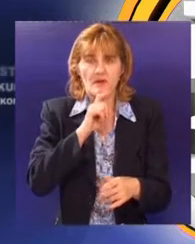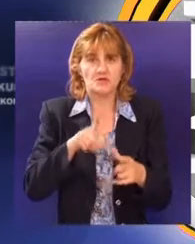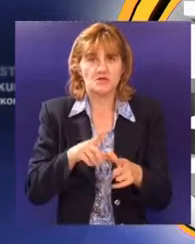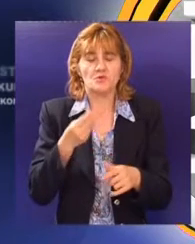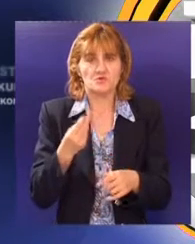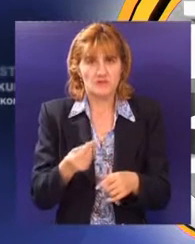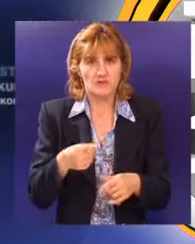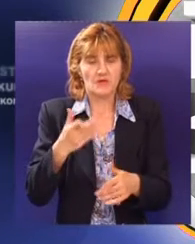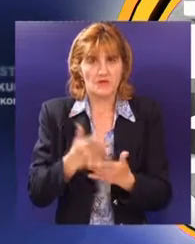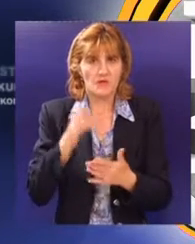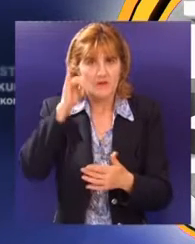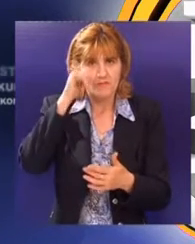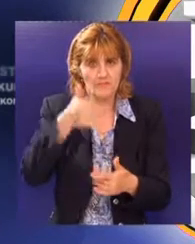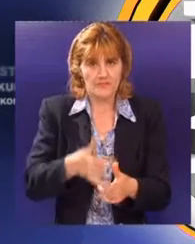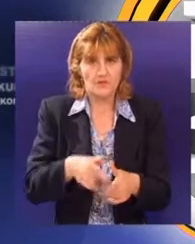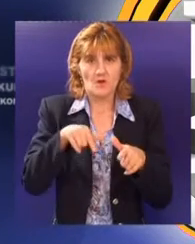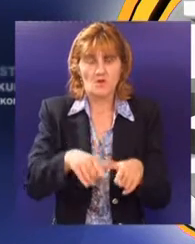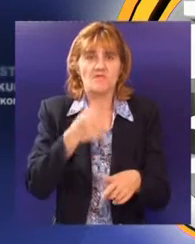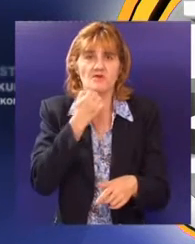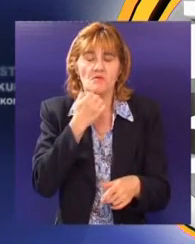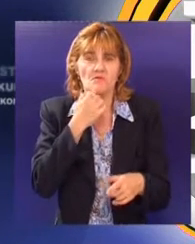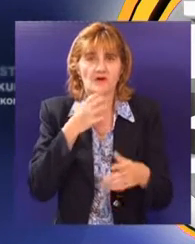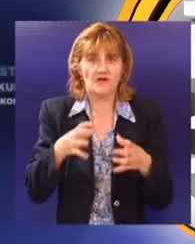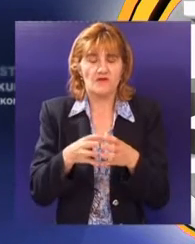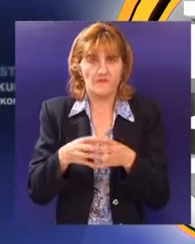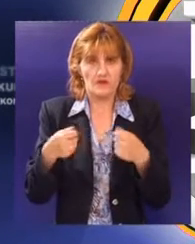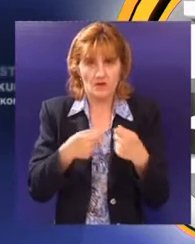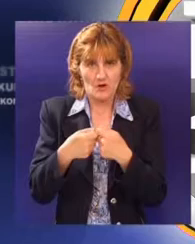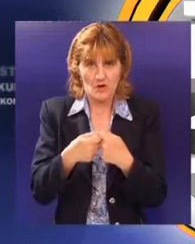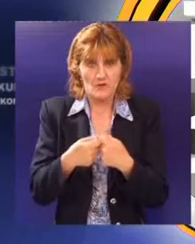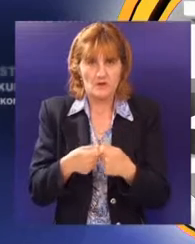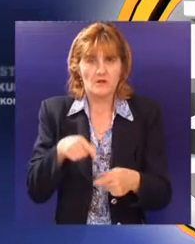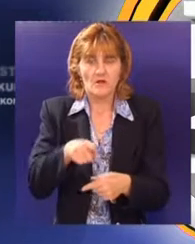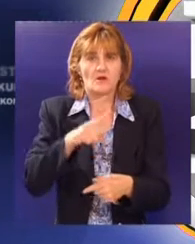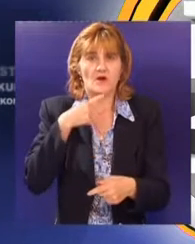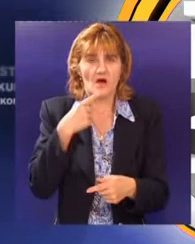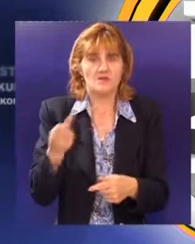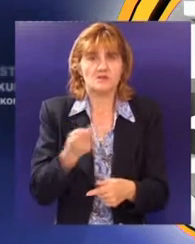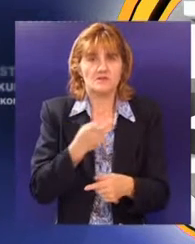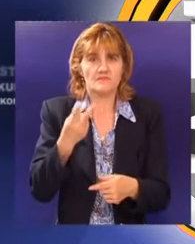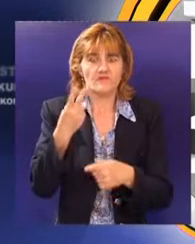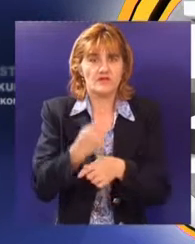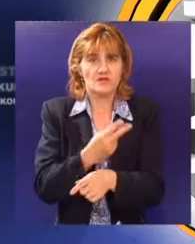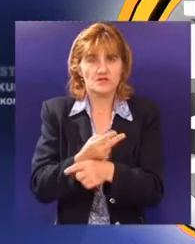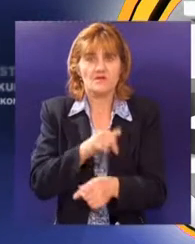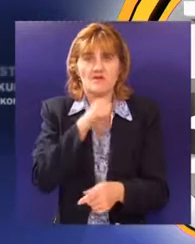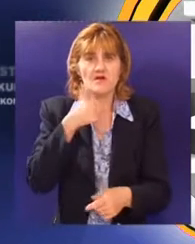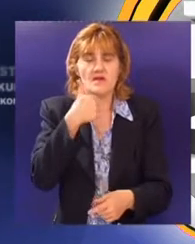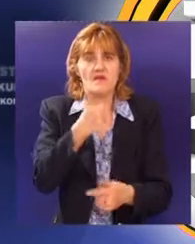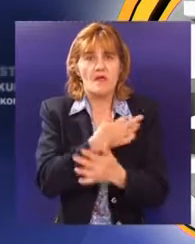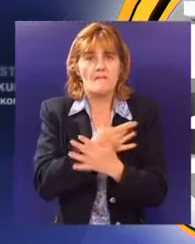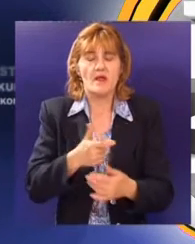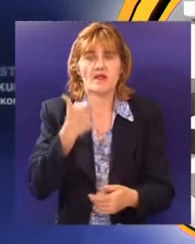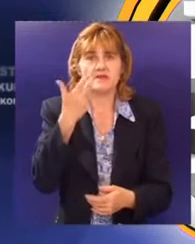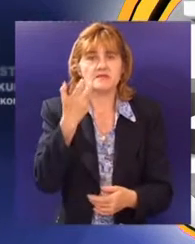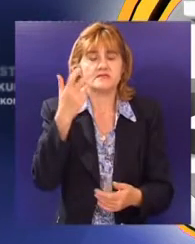Imre Varga prilikom svoje posete regionalnoj privrednoj komori Subotica. Robna razmjena između dve zemlje iznosila je milijardu i tri stotine